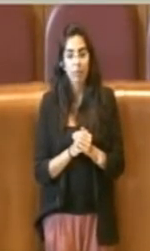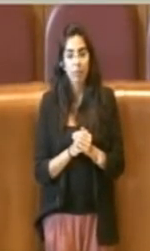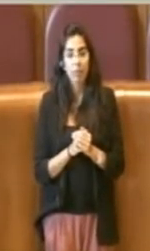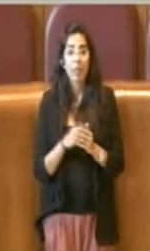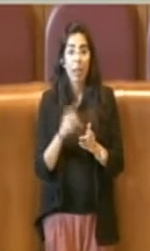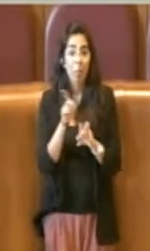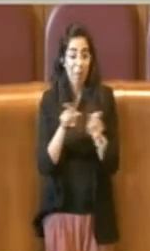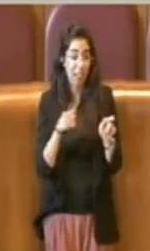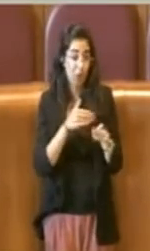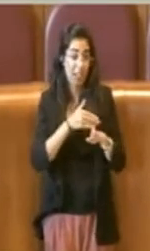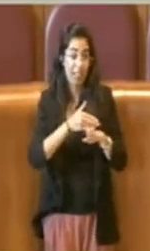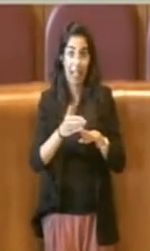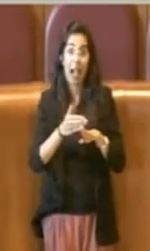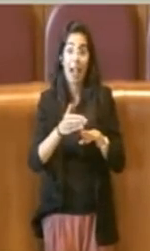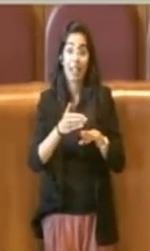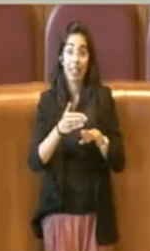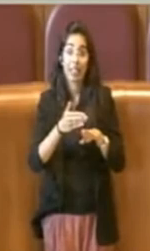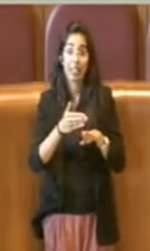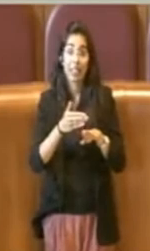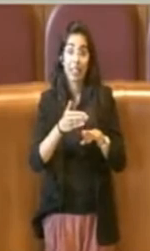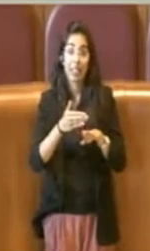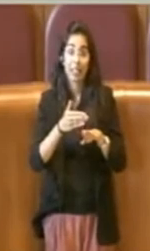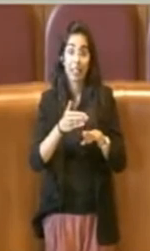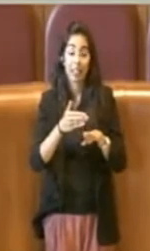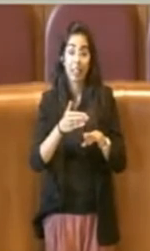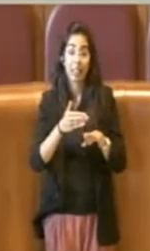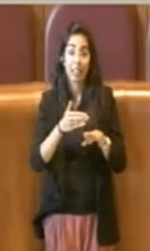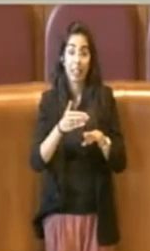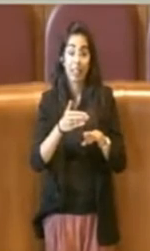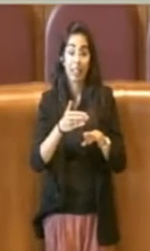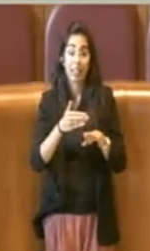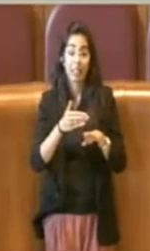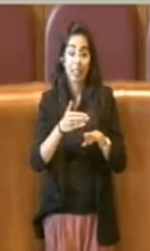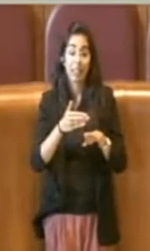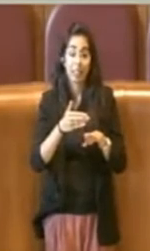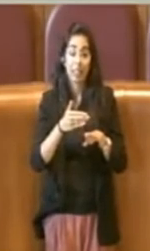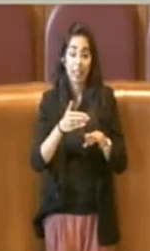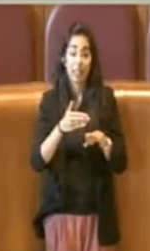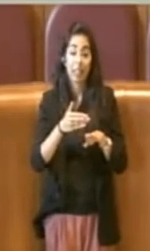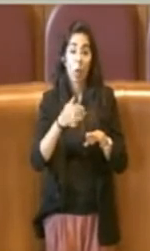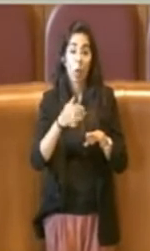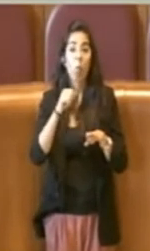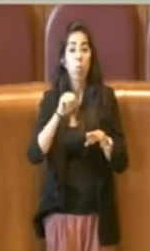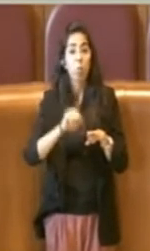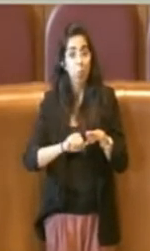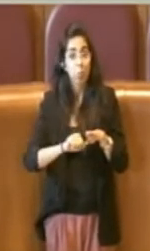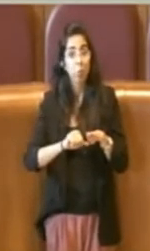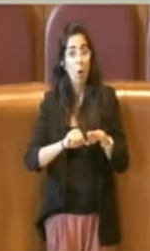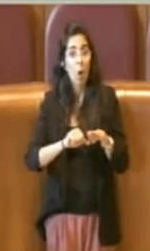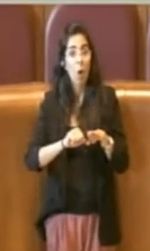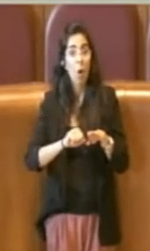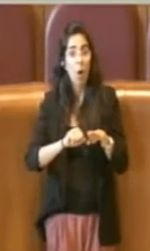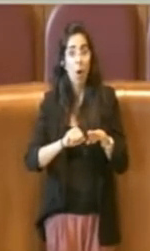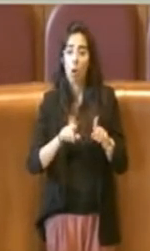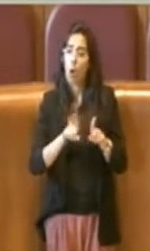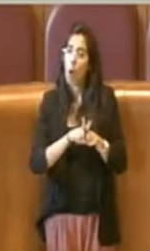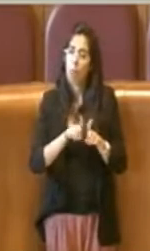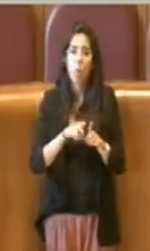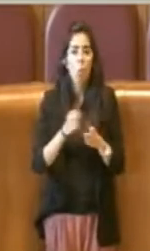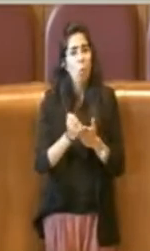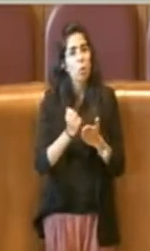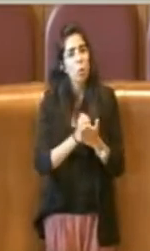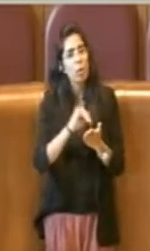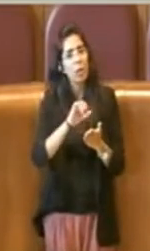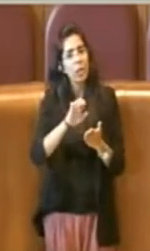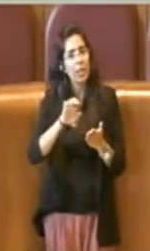datari sarà possibile presentare entro una data che naturalmente, lo